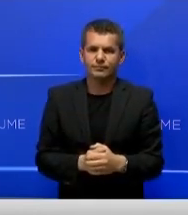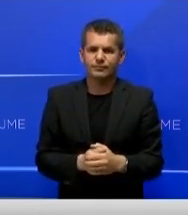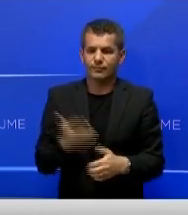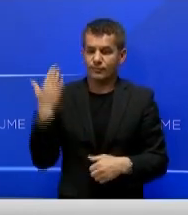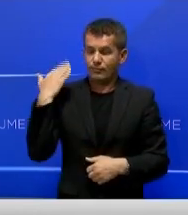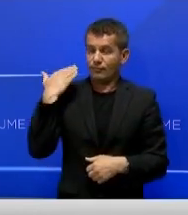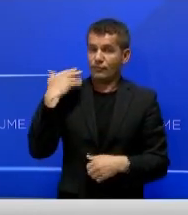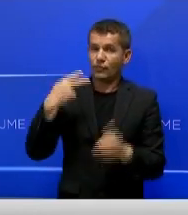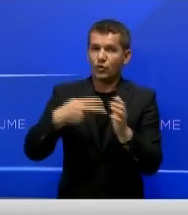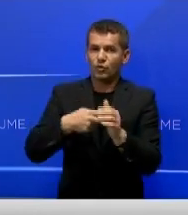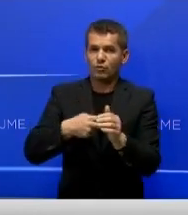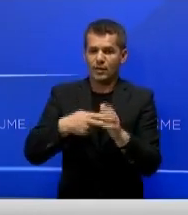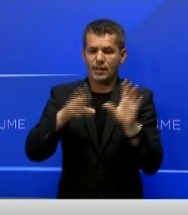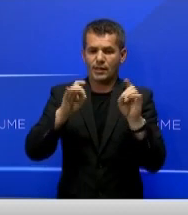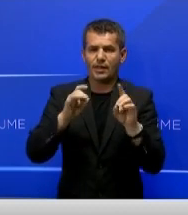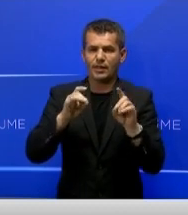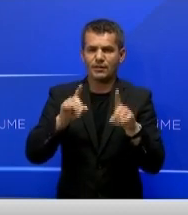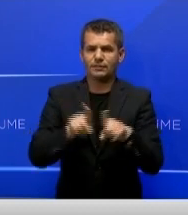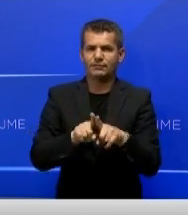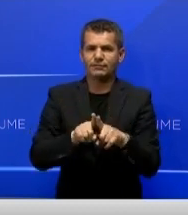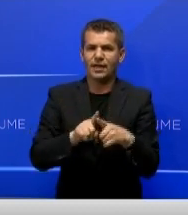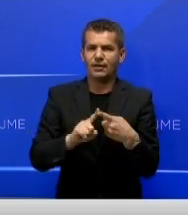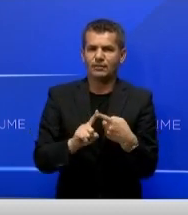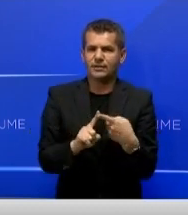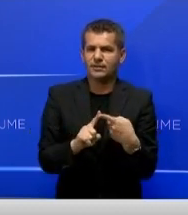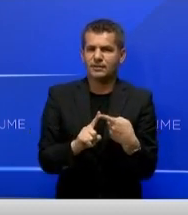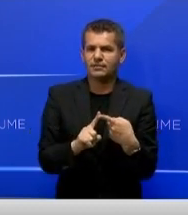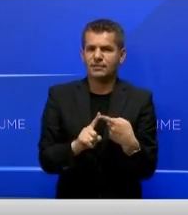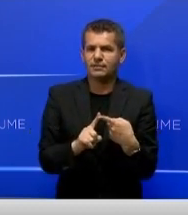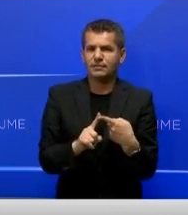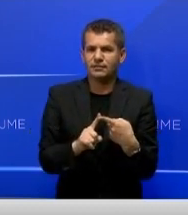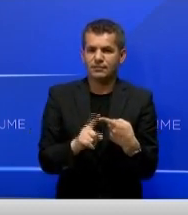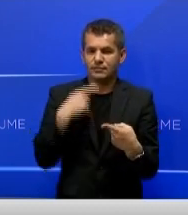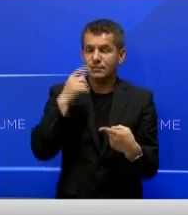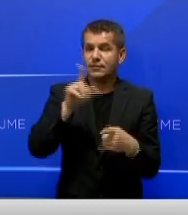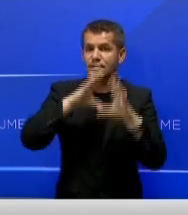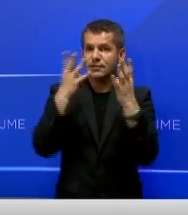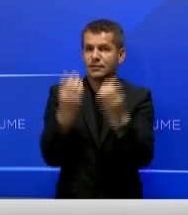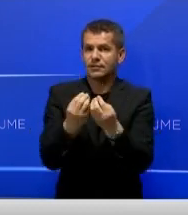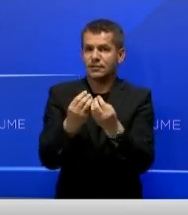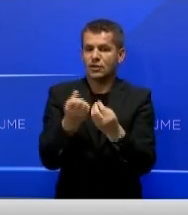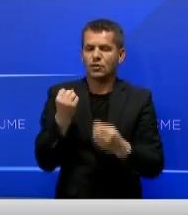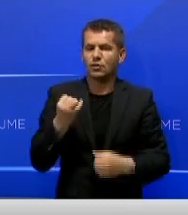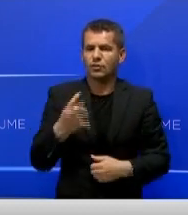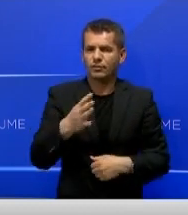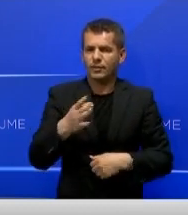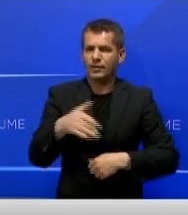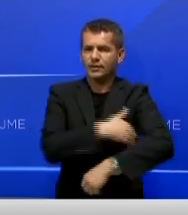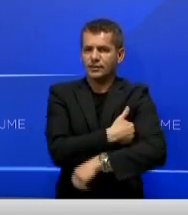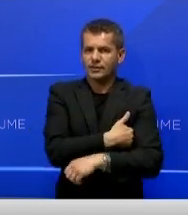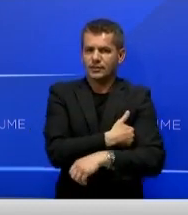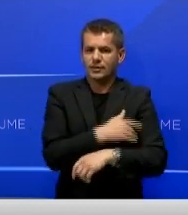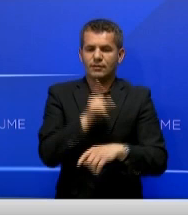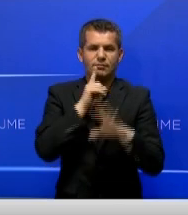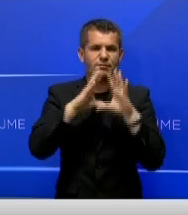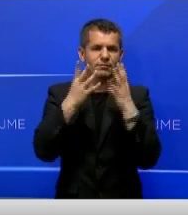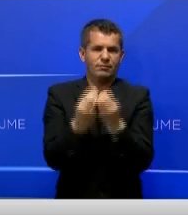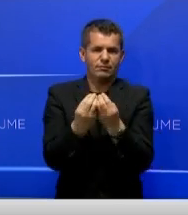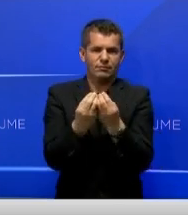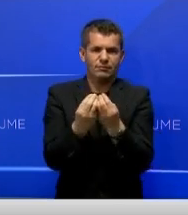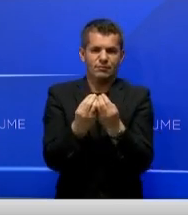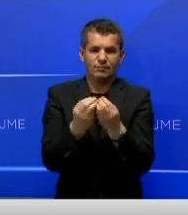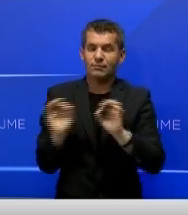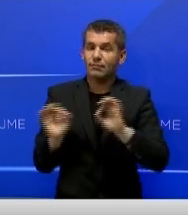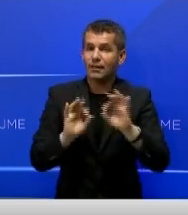2008, pra 2008-2020, numri në zëndzve në nivel të komunave të Kosovës ka rëmë për 114.000.